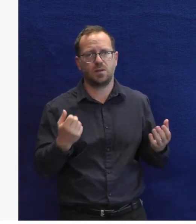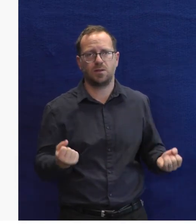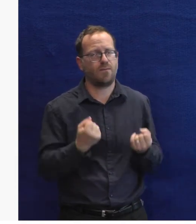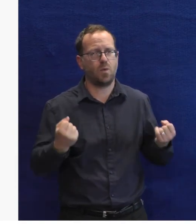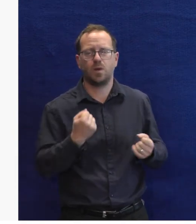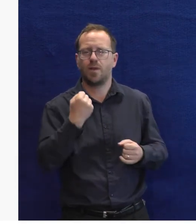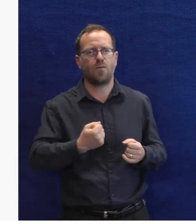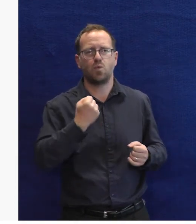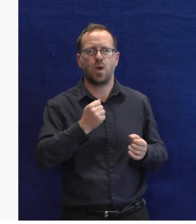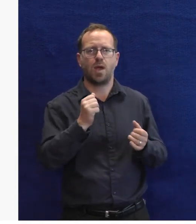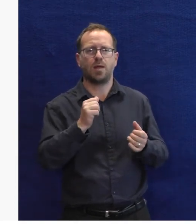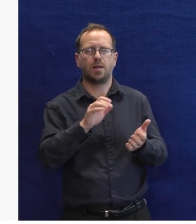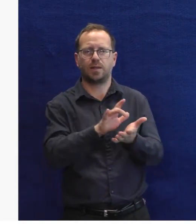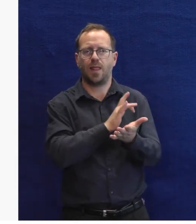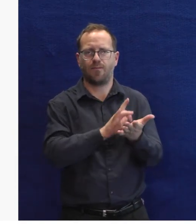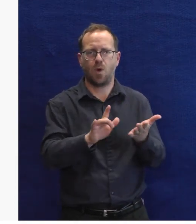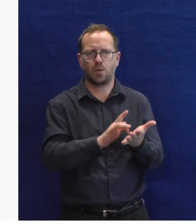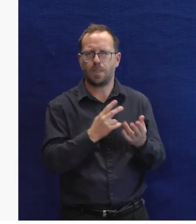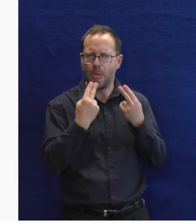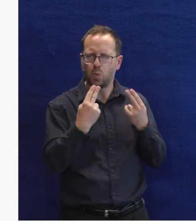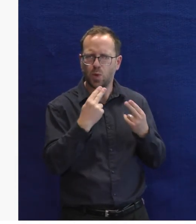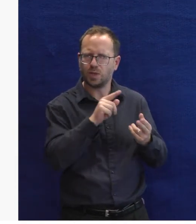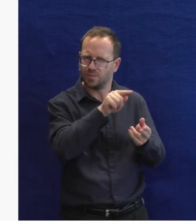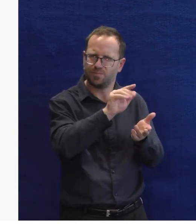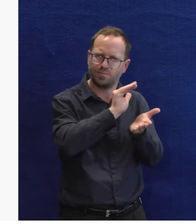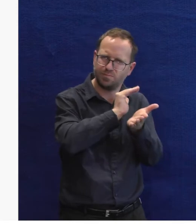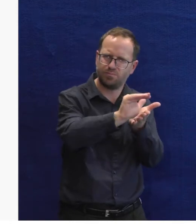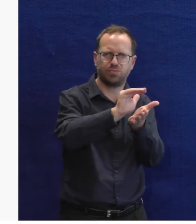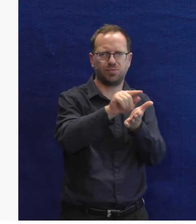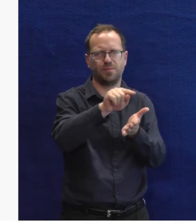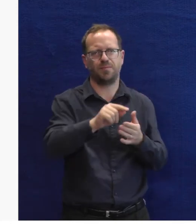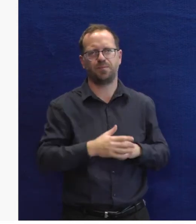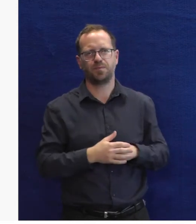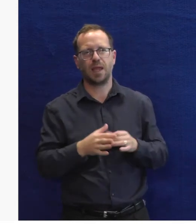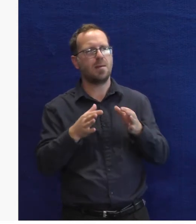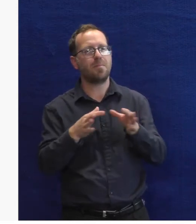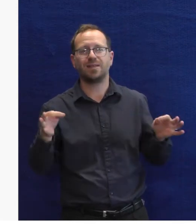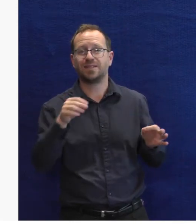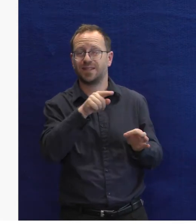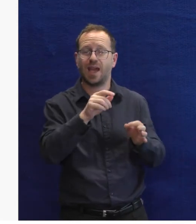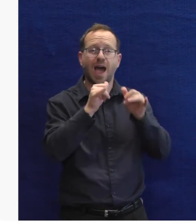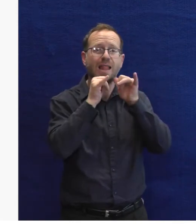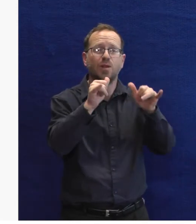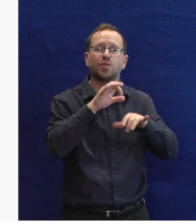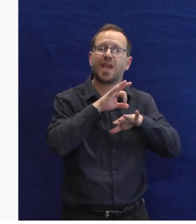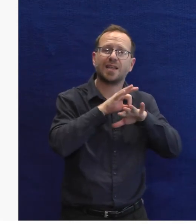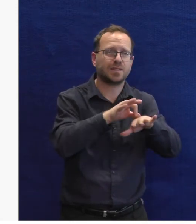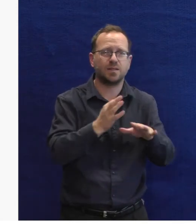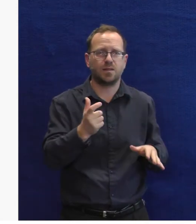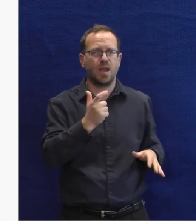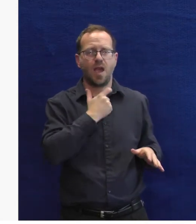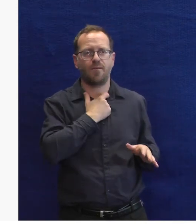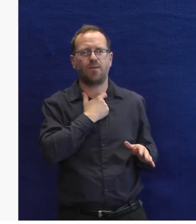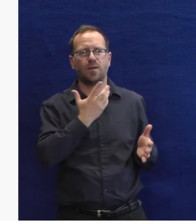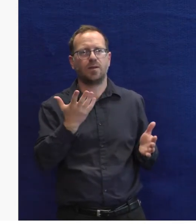mnohem důležitější. To je kolikrát mnohem relevantnější, důležitější, tenhle ta zpětná vazba, kdy ten člověk opravdu ten